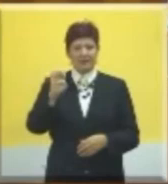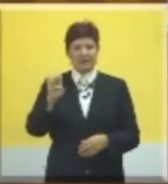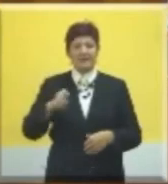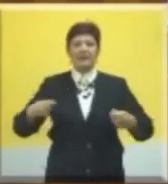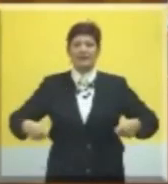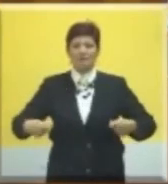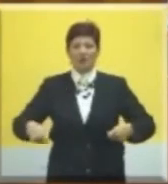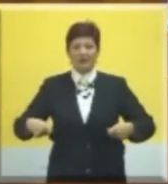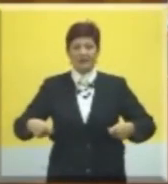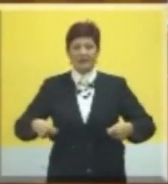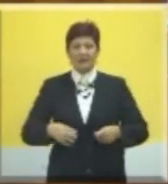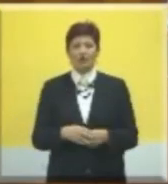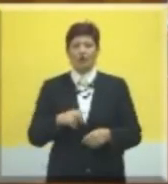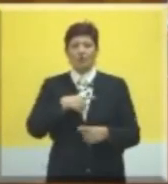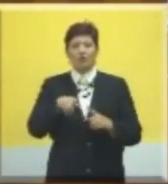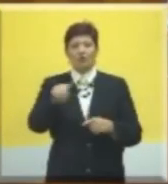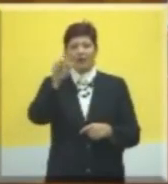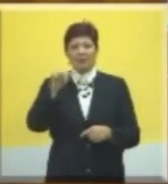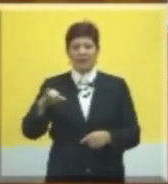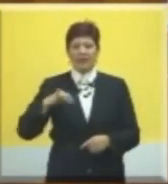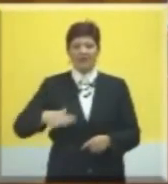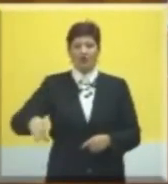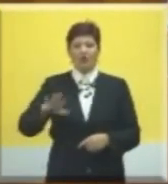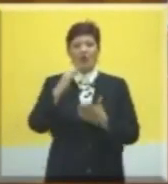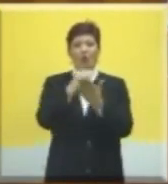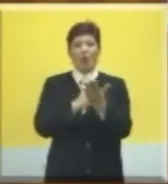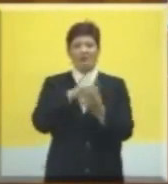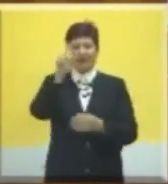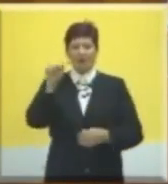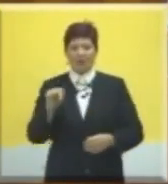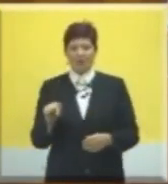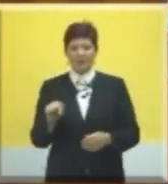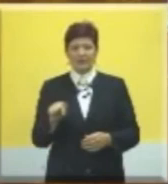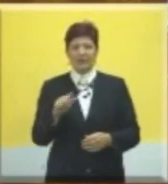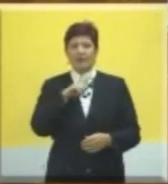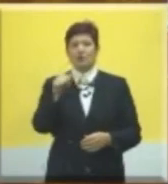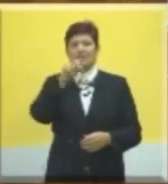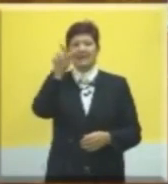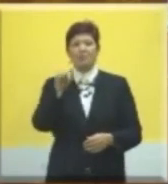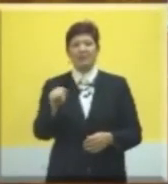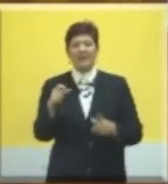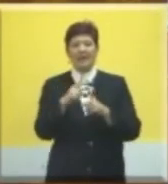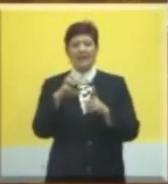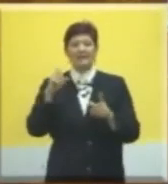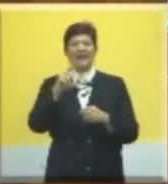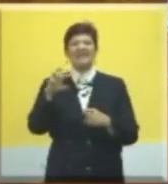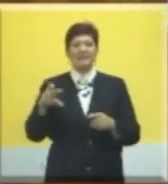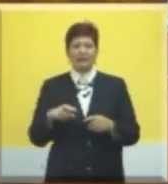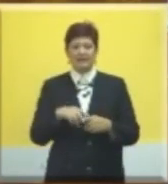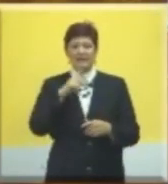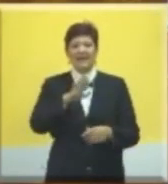za demokratizaciju. Stoga je pitanje Vojvodine ustavno pitanje, jer dok se pitanje decentralizacije i